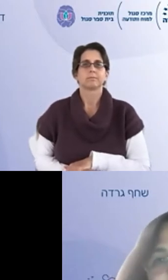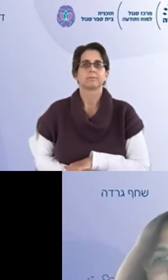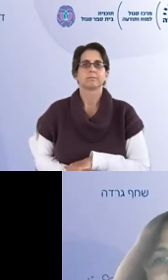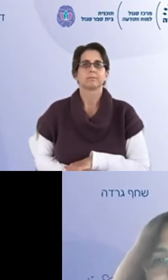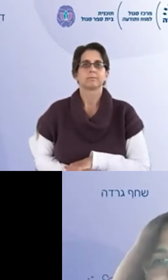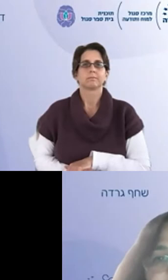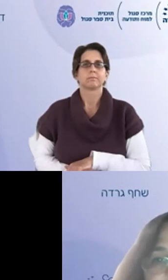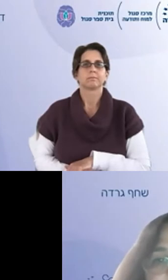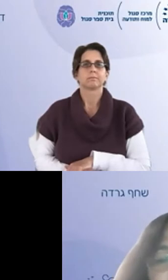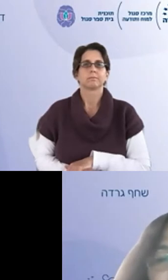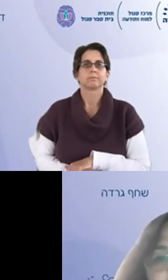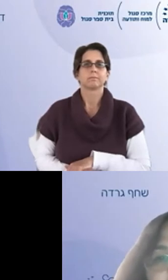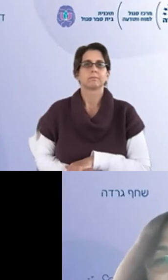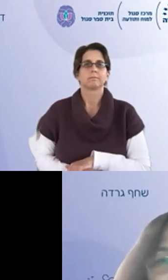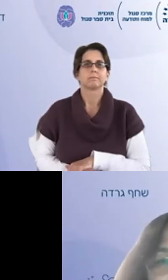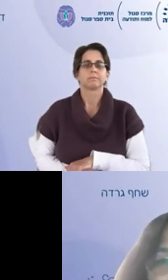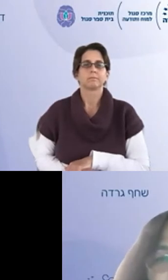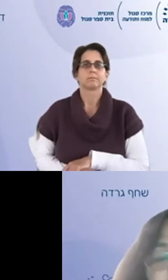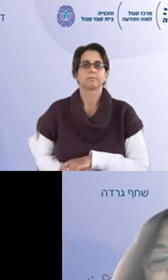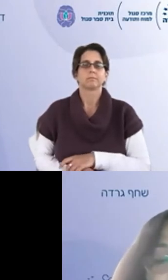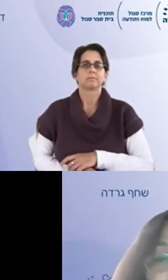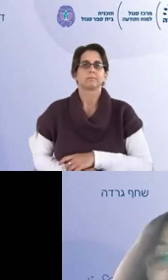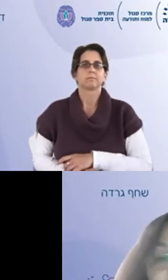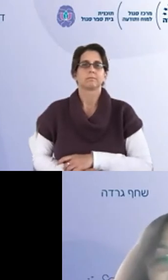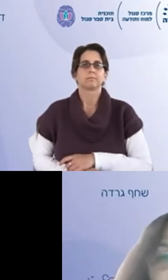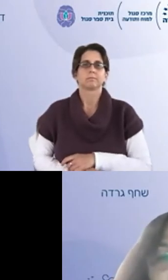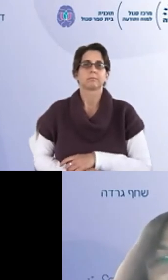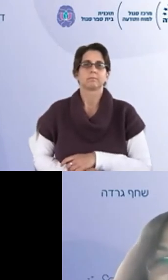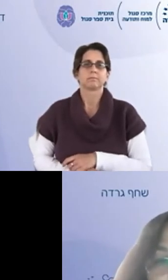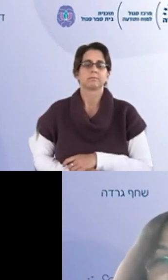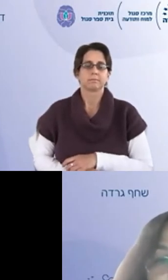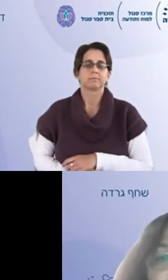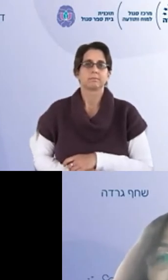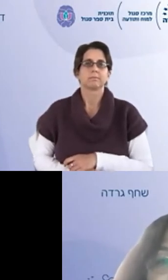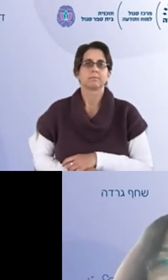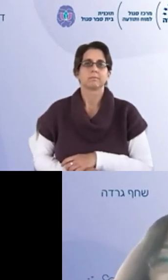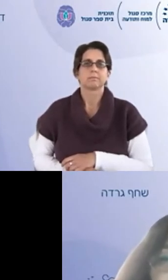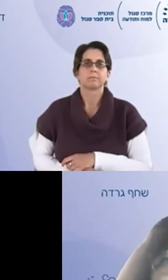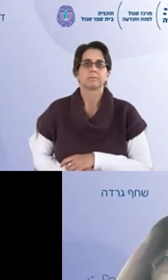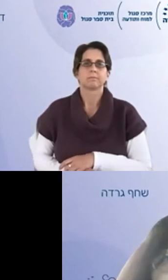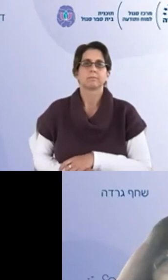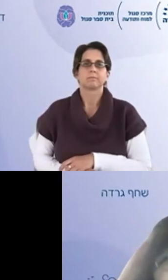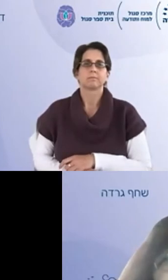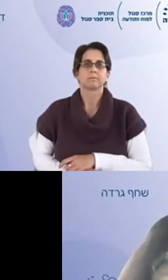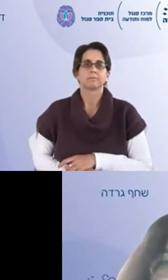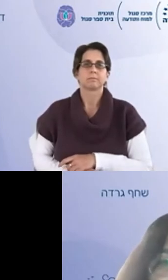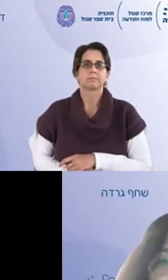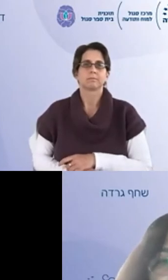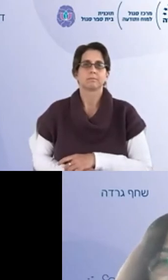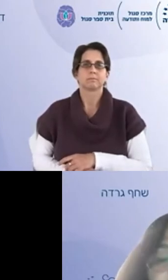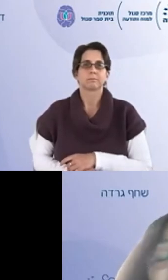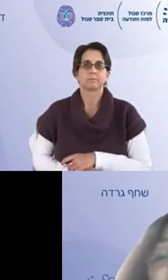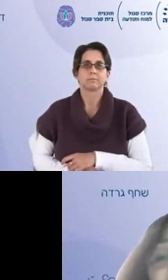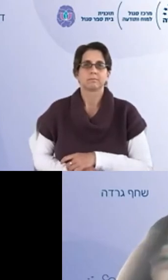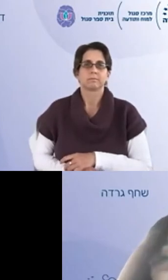לצוות העזרה של ההשתלמות הבית ספרית זה היה מתנה משמיים עבורי והצוות ביחד למד להרחיב את